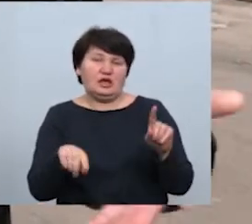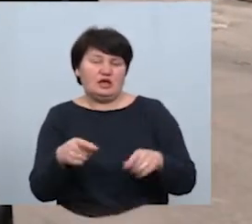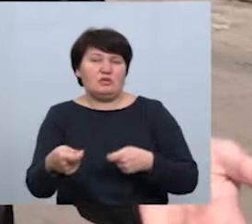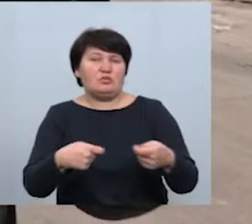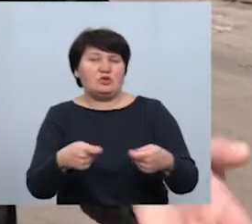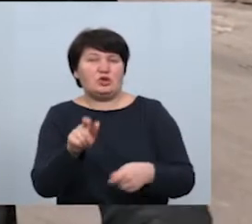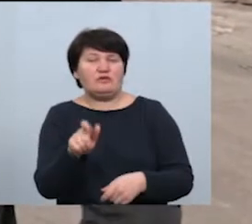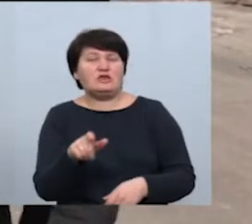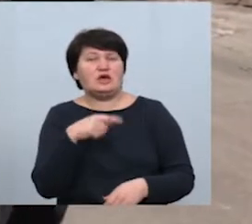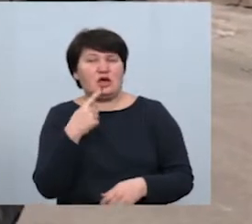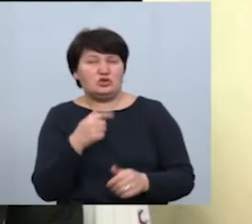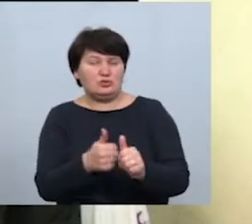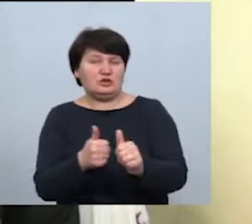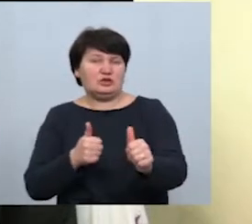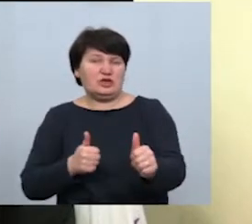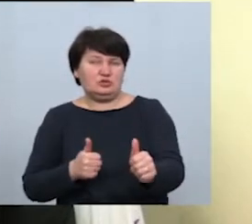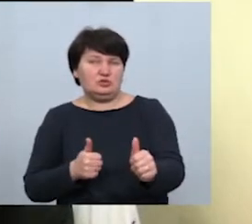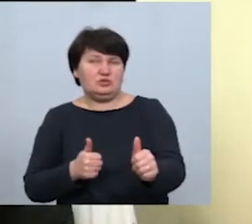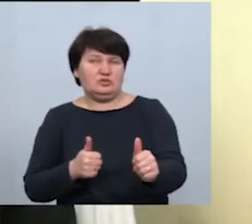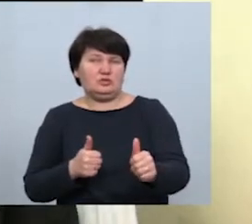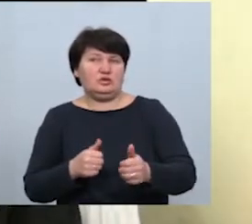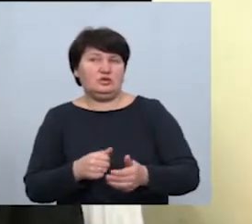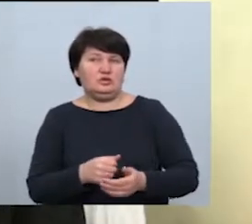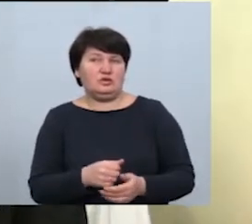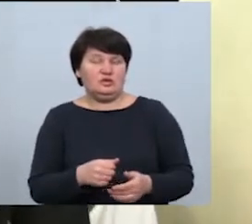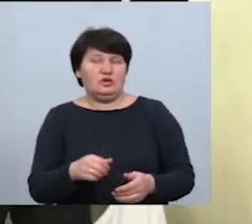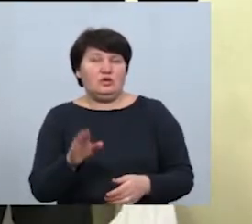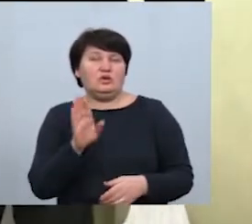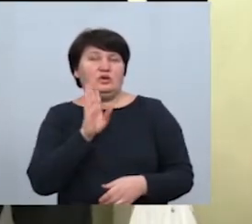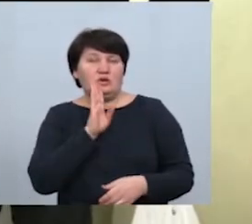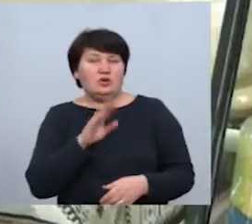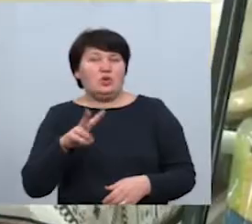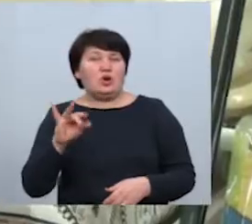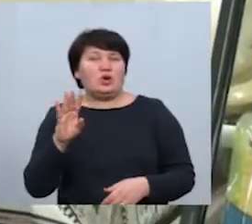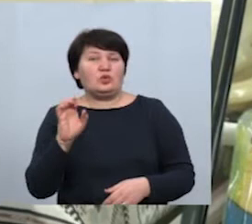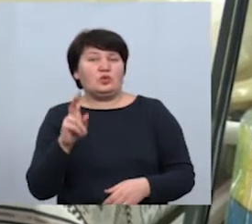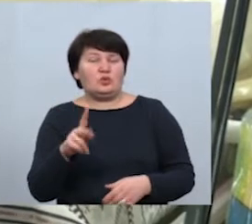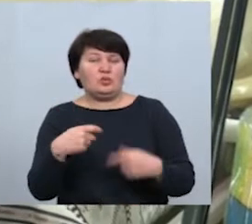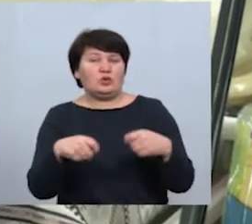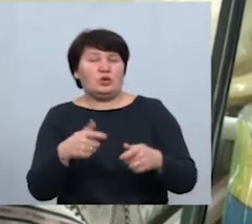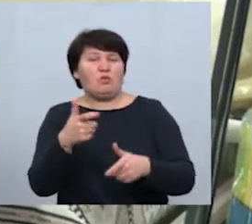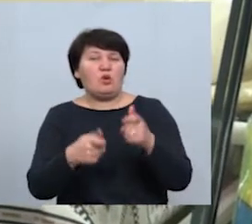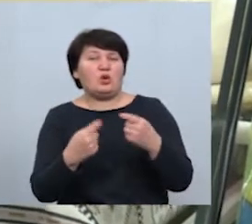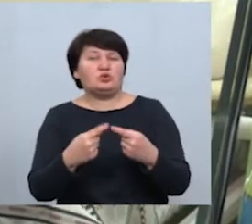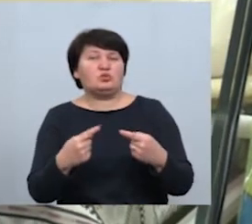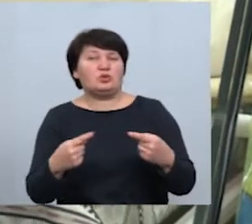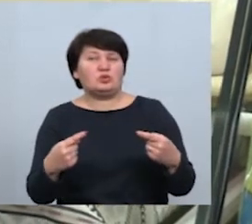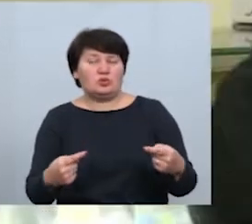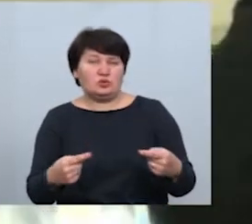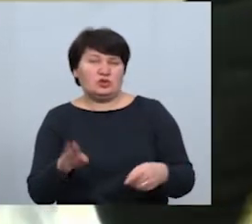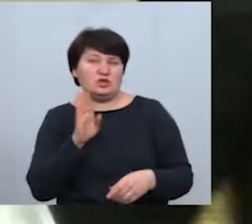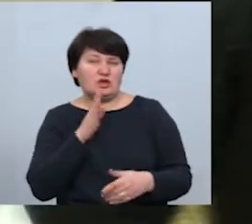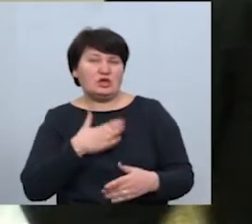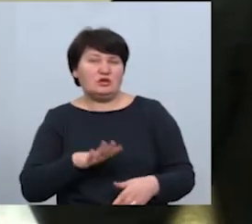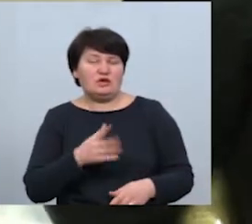дистанцію тримати. Продавчиня Людмила Луканюк продає молочні продукти. Жінка каже, що не задоволена